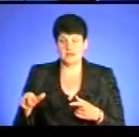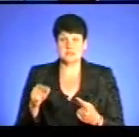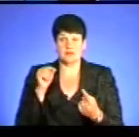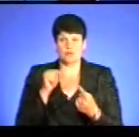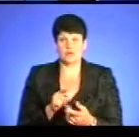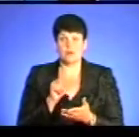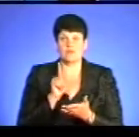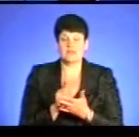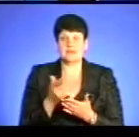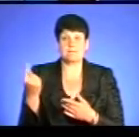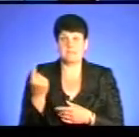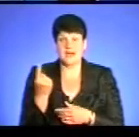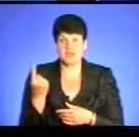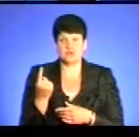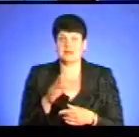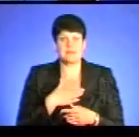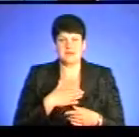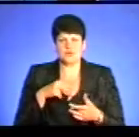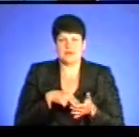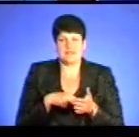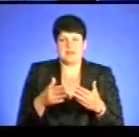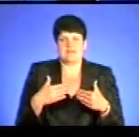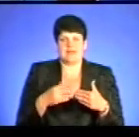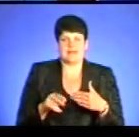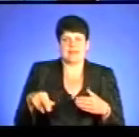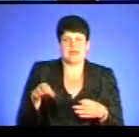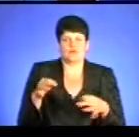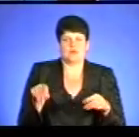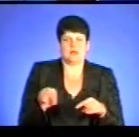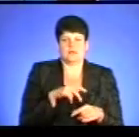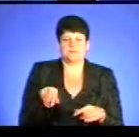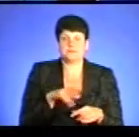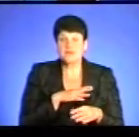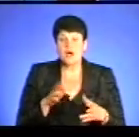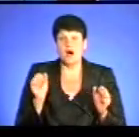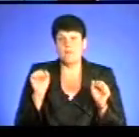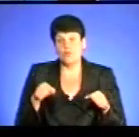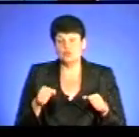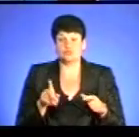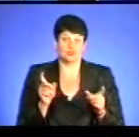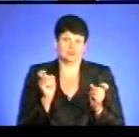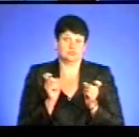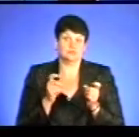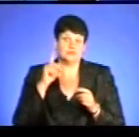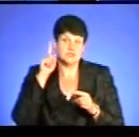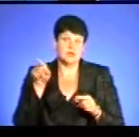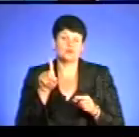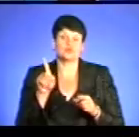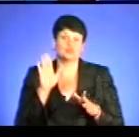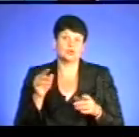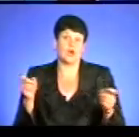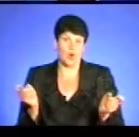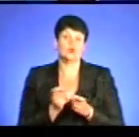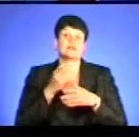перші реагувати. Не ми стояти біля дверей, не пускати, а вони першими. Є негативне сприйняття громадськістю, може бути конфлікт. Для чого його порокувати?